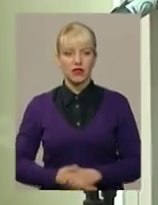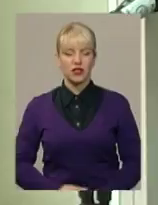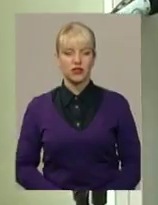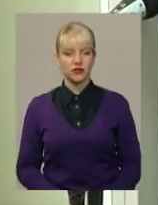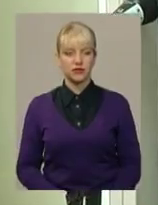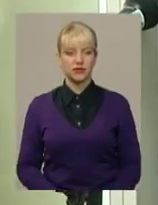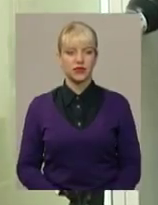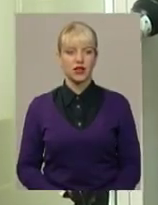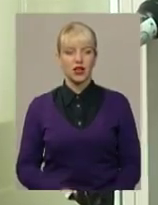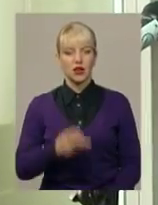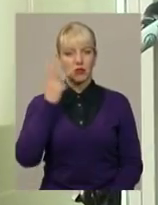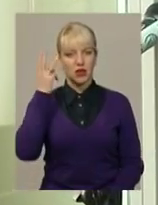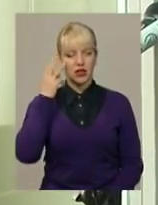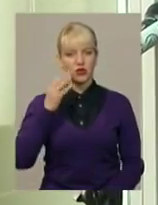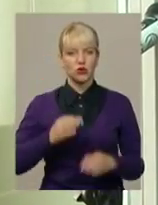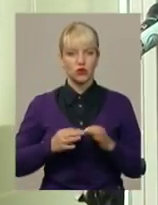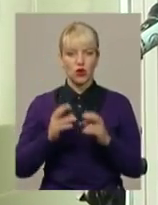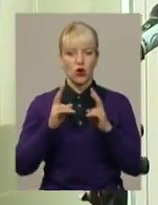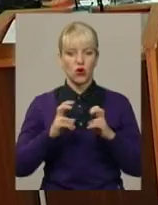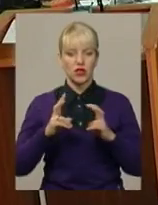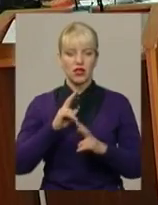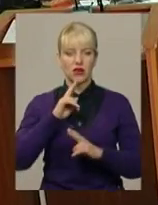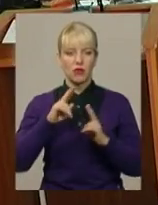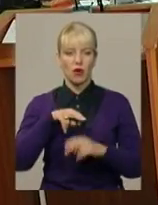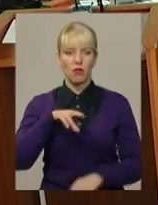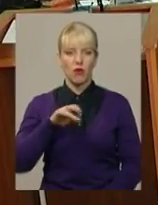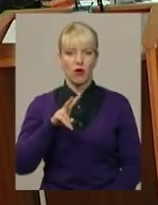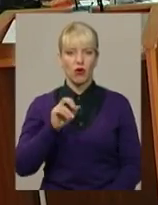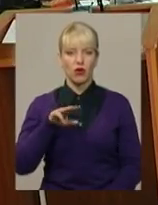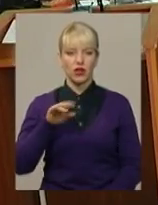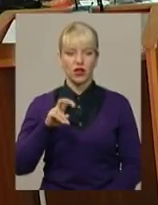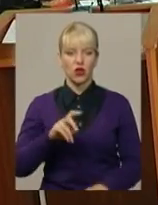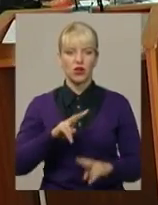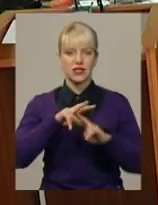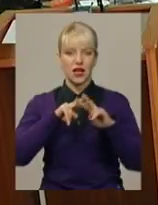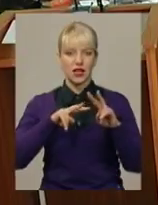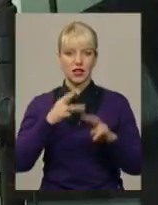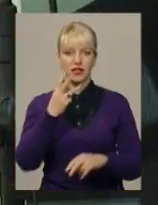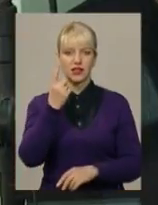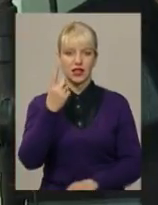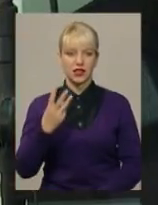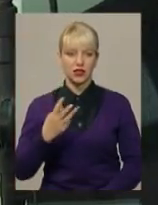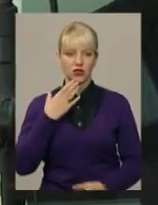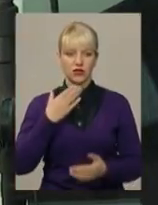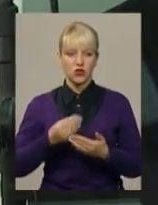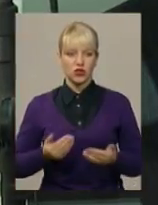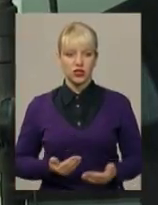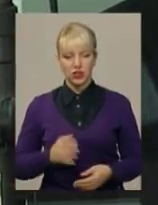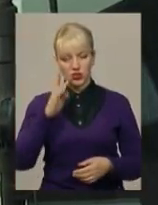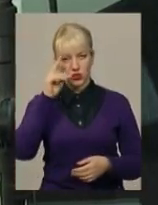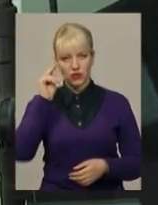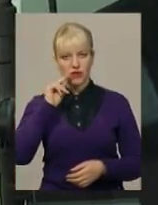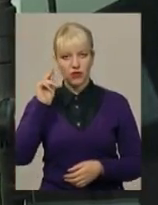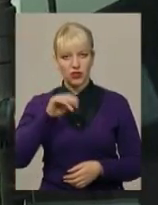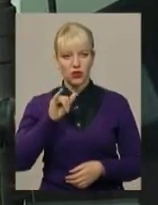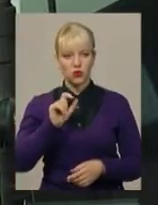У Хмельницькому міськрайонному суді розглядають скаргу Івана Покотила. За ґратами він третину свого життя. Чоловіка визнали винним у